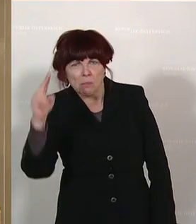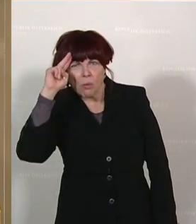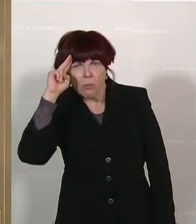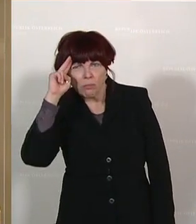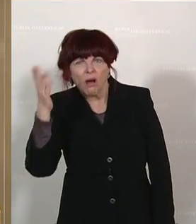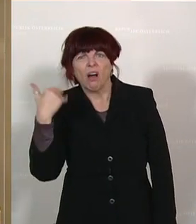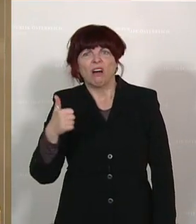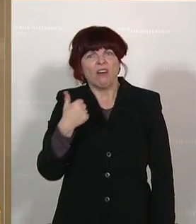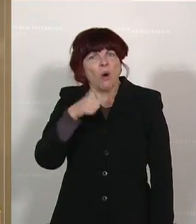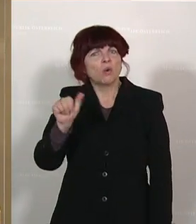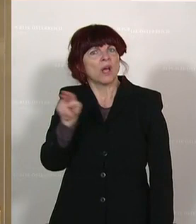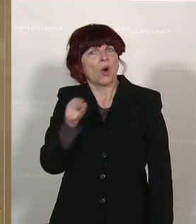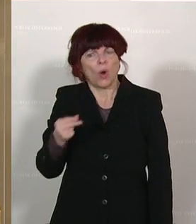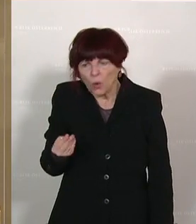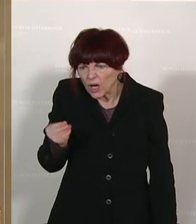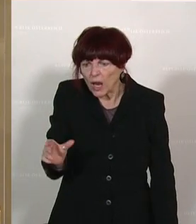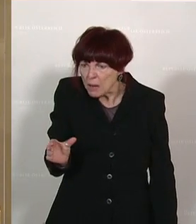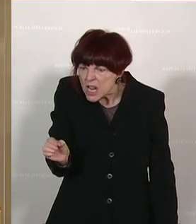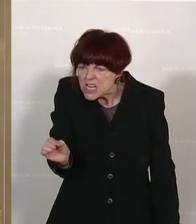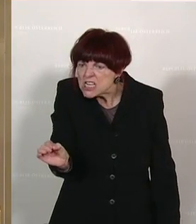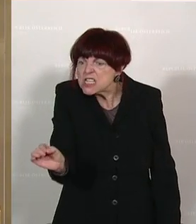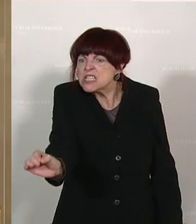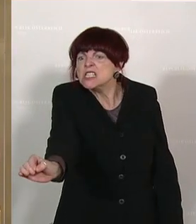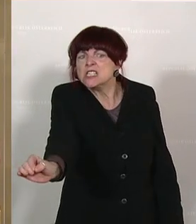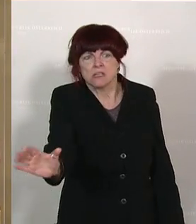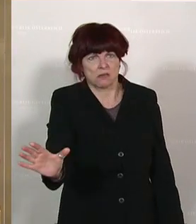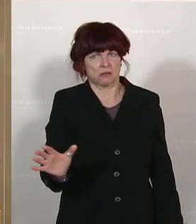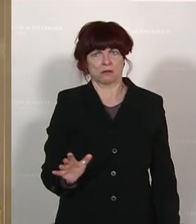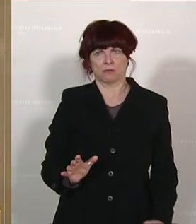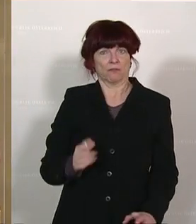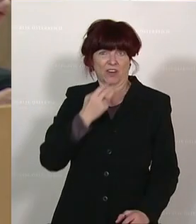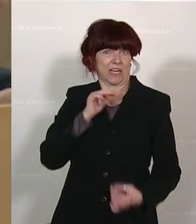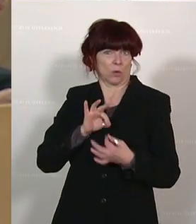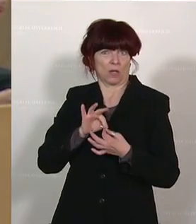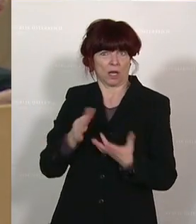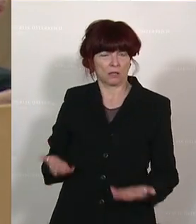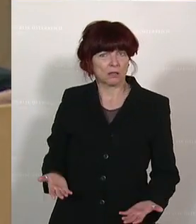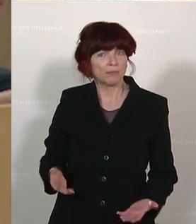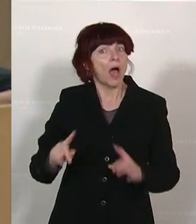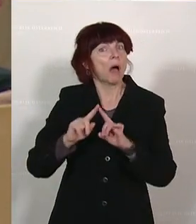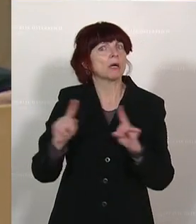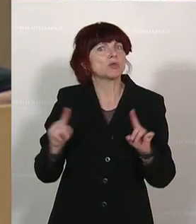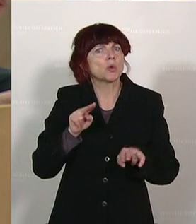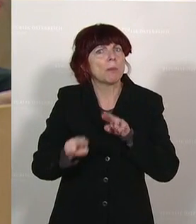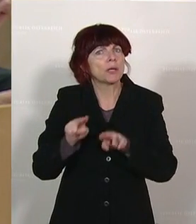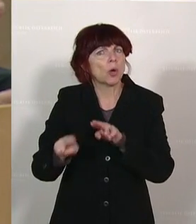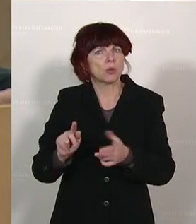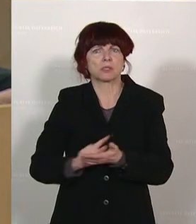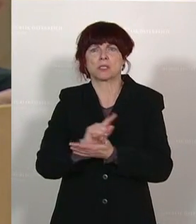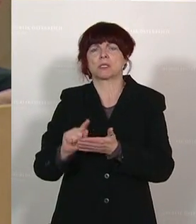funktioniert hat. Sonst hat überhaupt nichts getan, Kollege Wüginger. Weil, was die Sonderbetreuungszeit anbelangt,